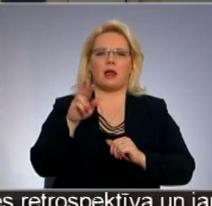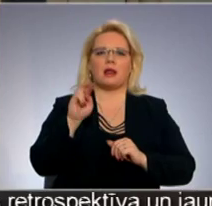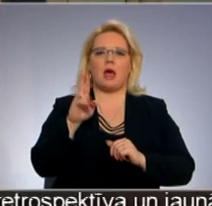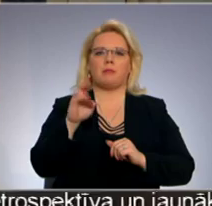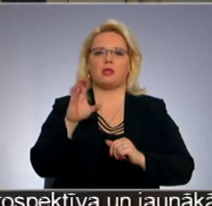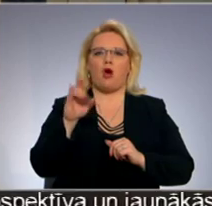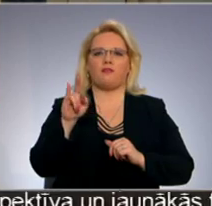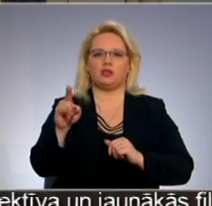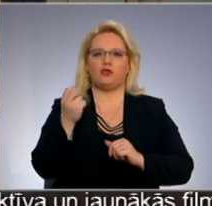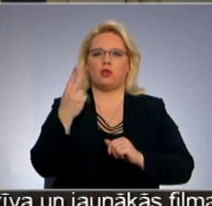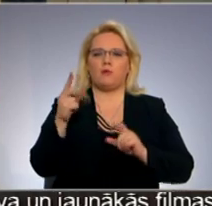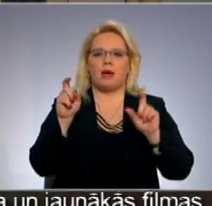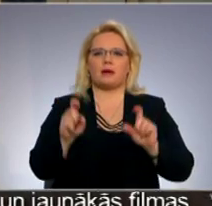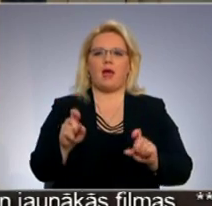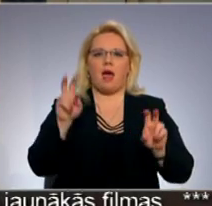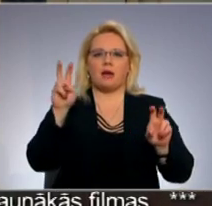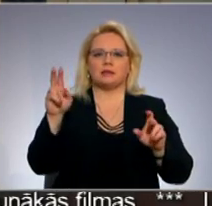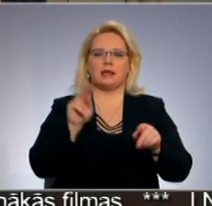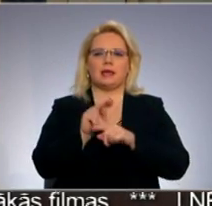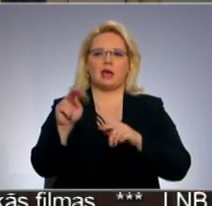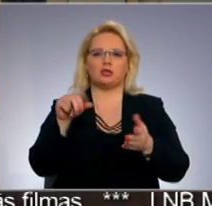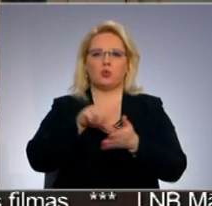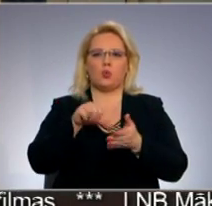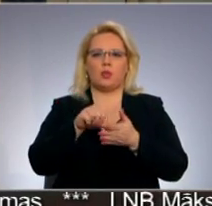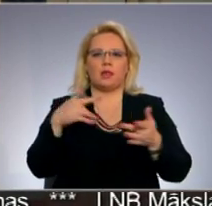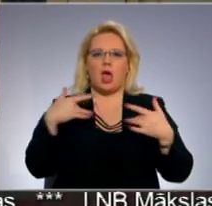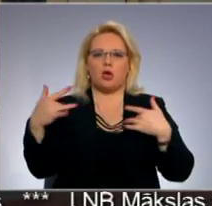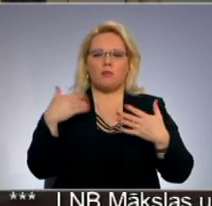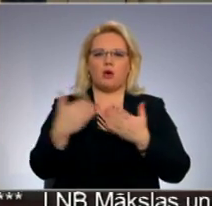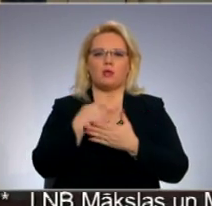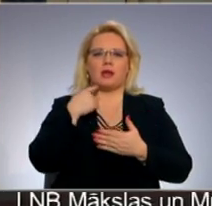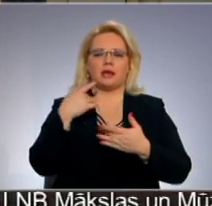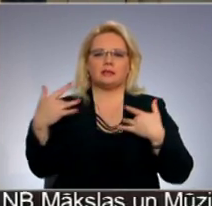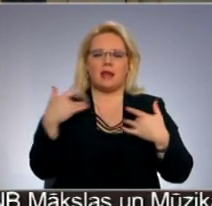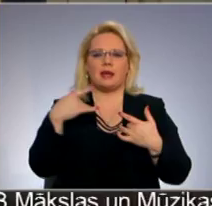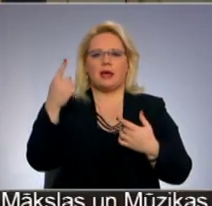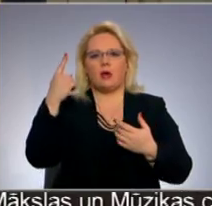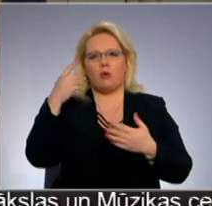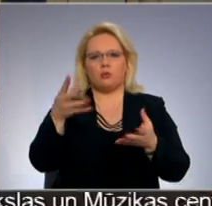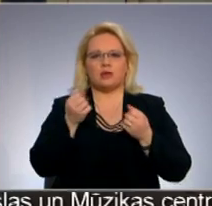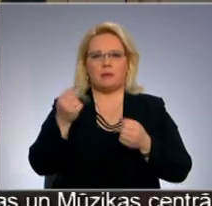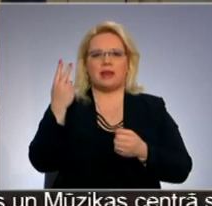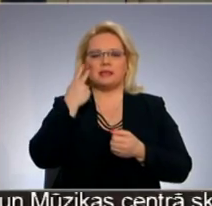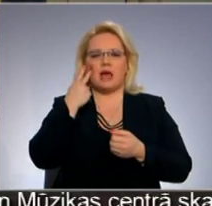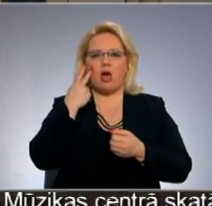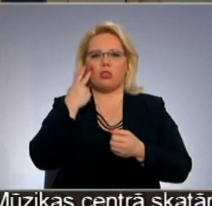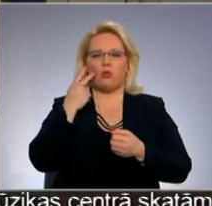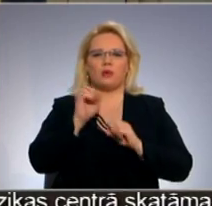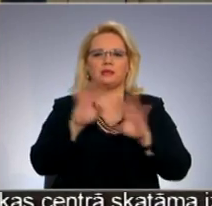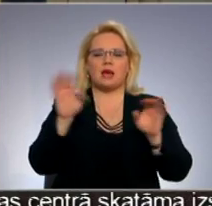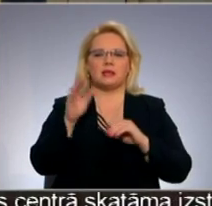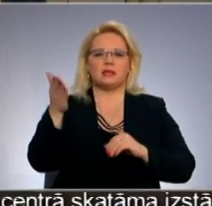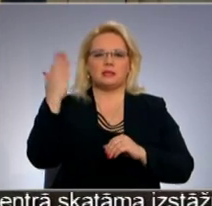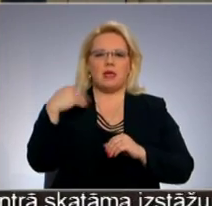Ar 12 krāsli iestudējumi jaunie Rīgas teātrī reģisārs Alvis Hermanis ir uzņēmies riskantu avantūru. Vēl riskantāku nekā man izstāstīt senzinām